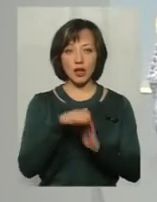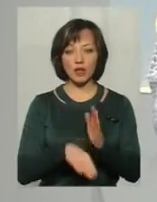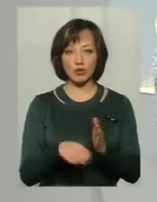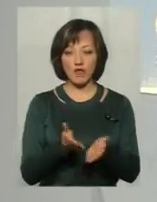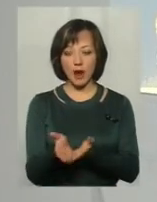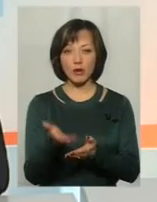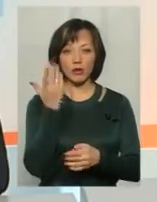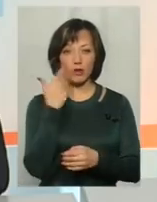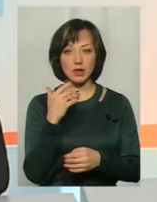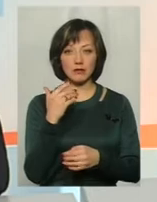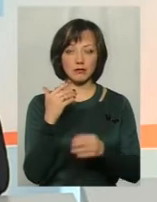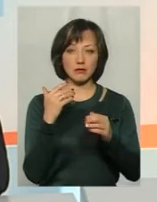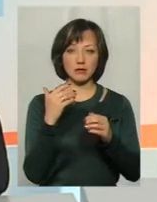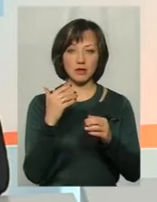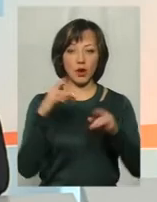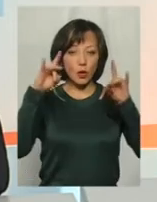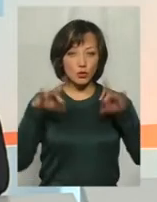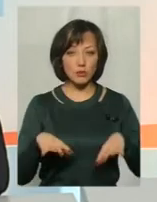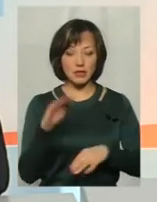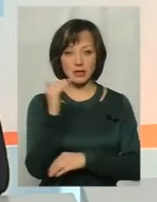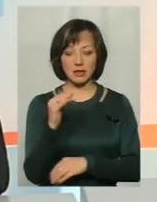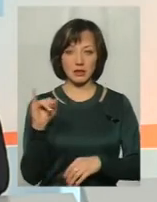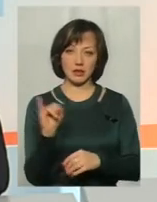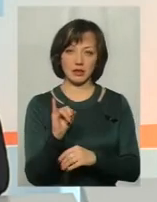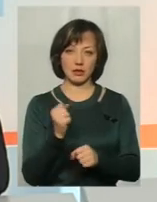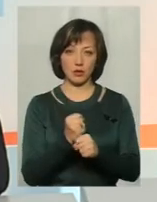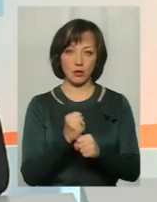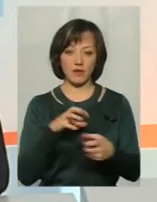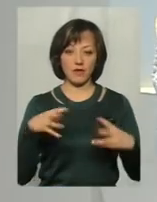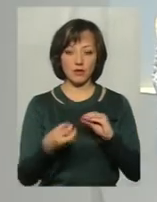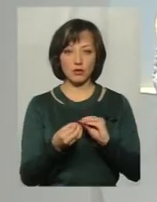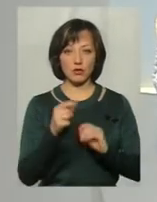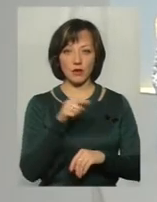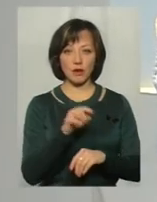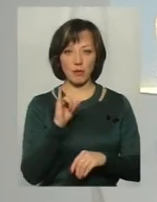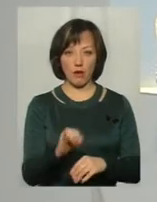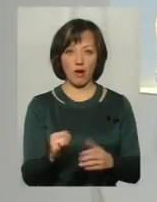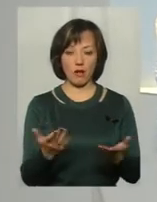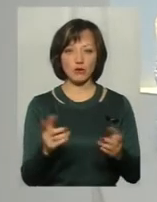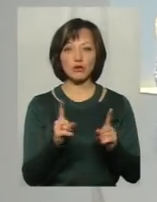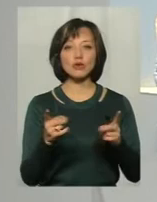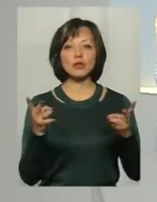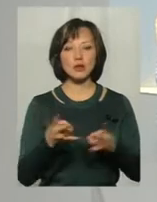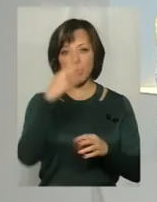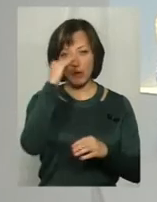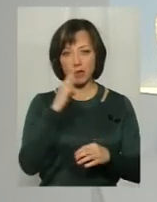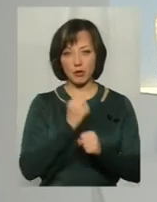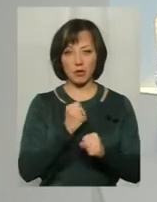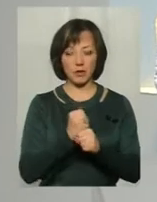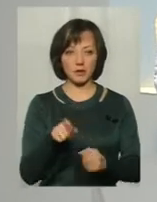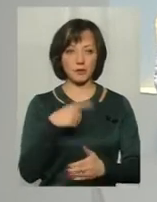варіанту, коли вона розгубиться і зробить висновок, що вона погана. Що б батькам робити?